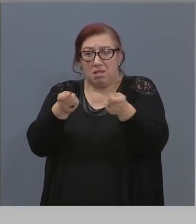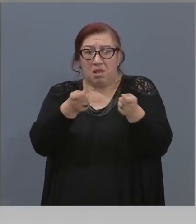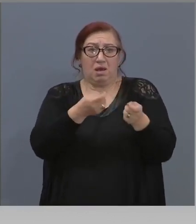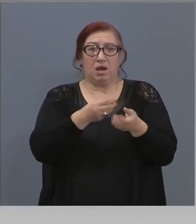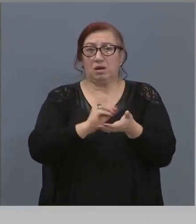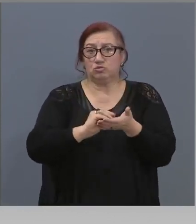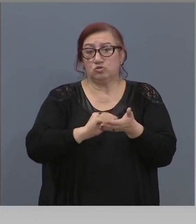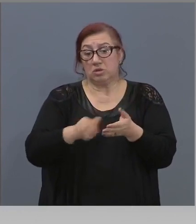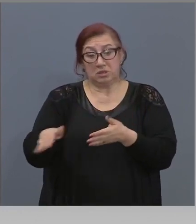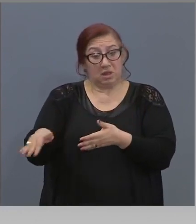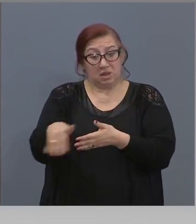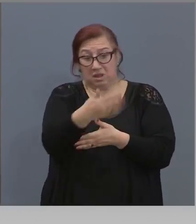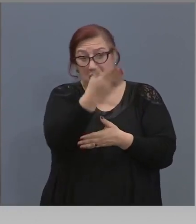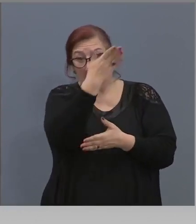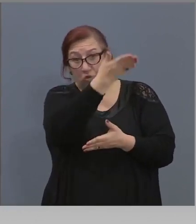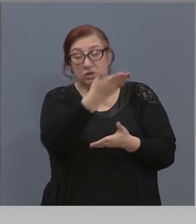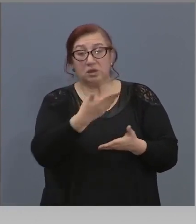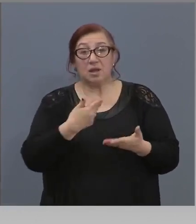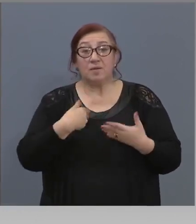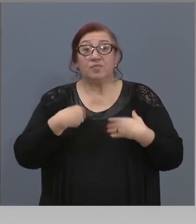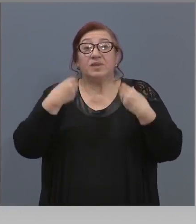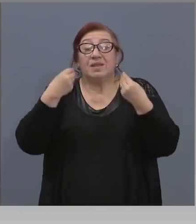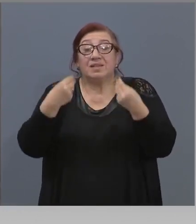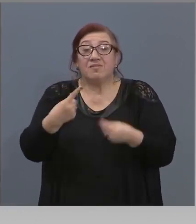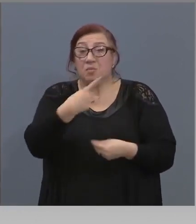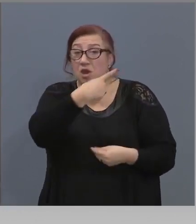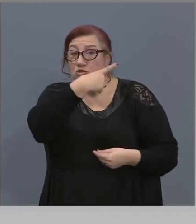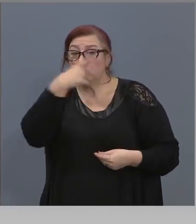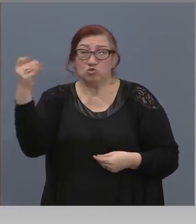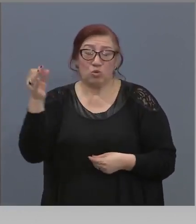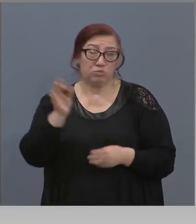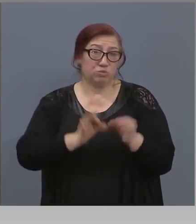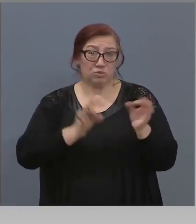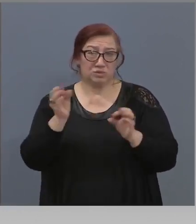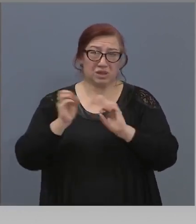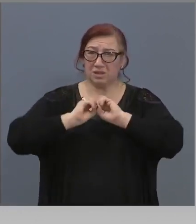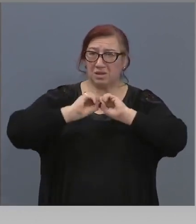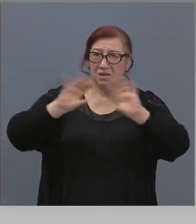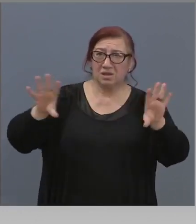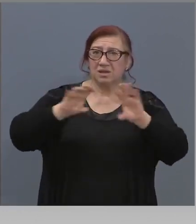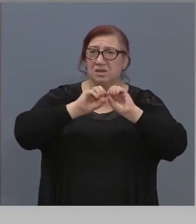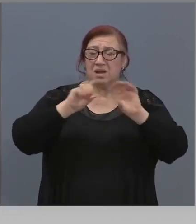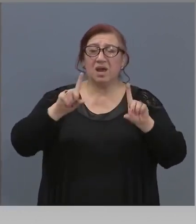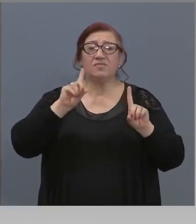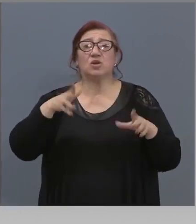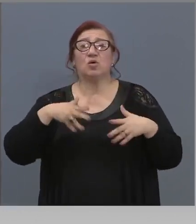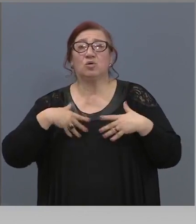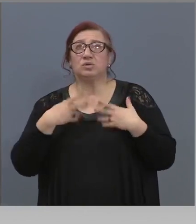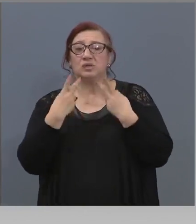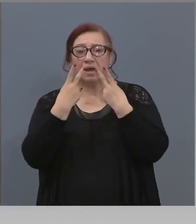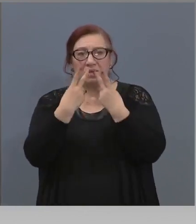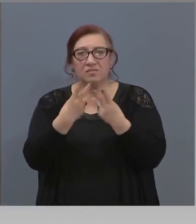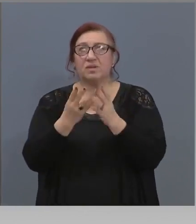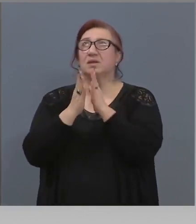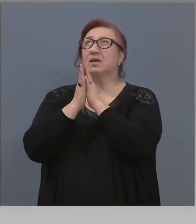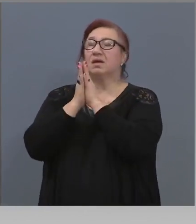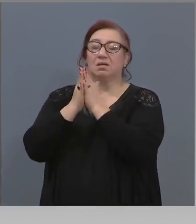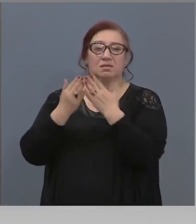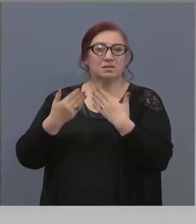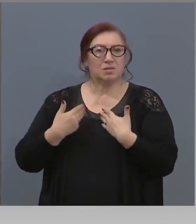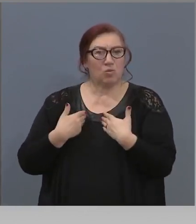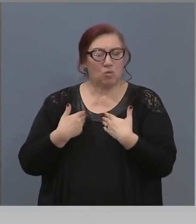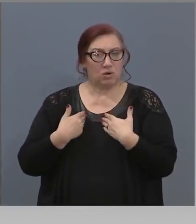случая ние осигуряваме 100% покритие на всеки, който иска да види. Веднъж,